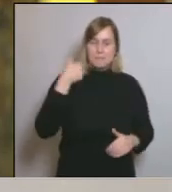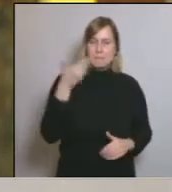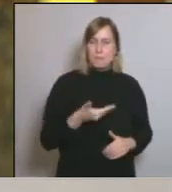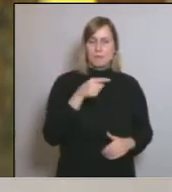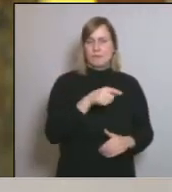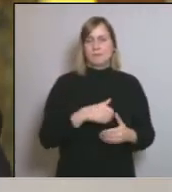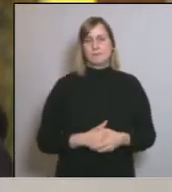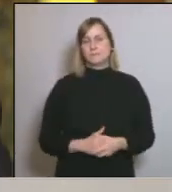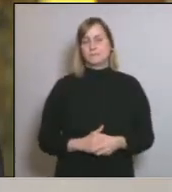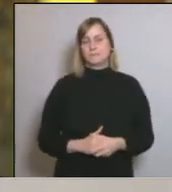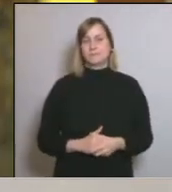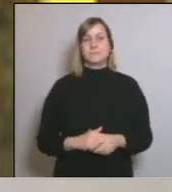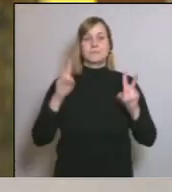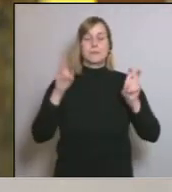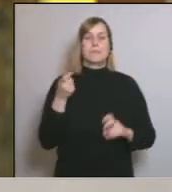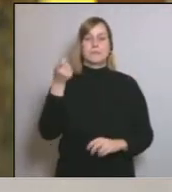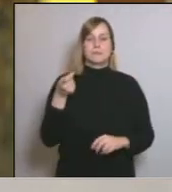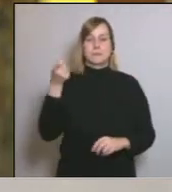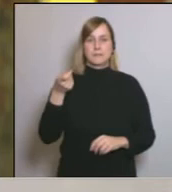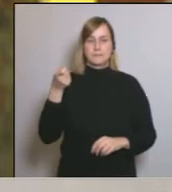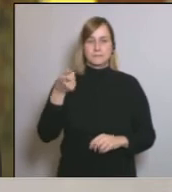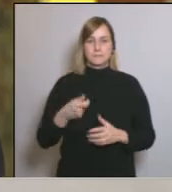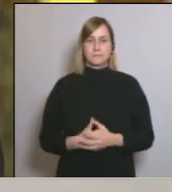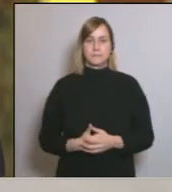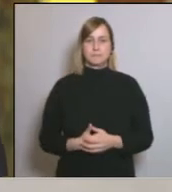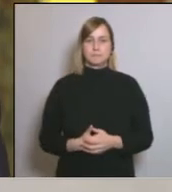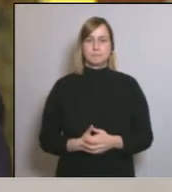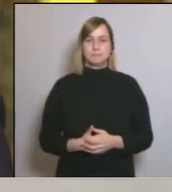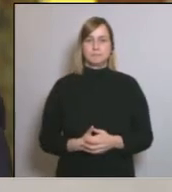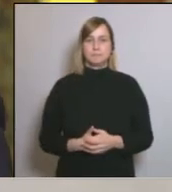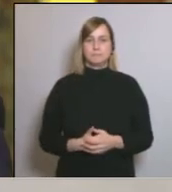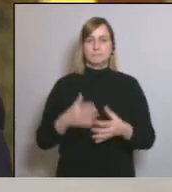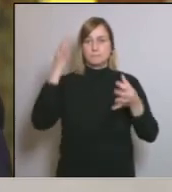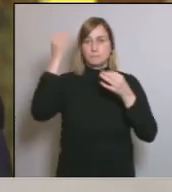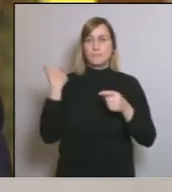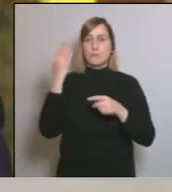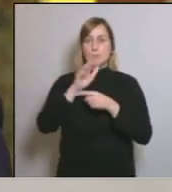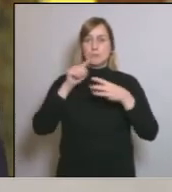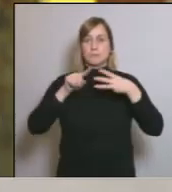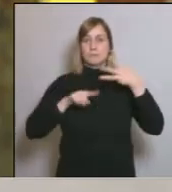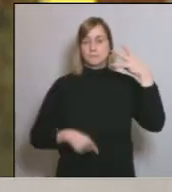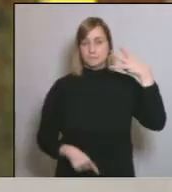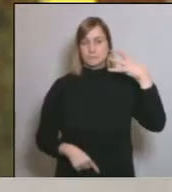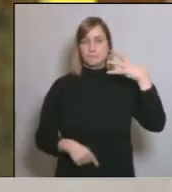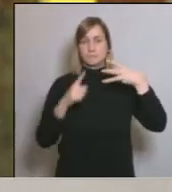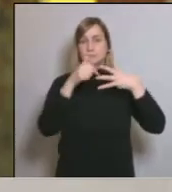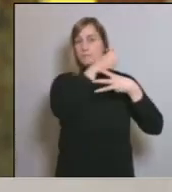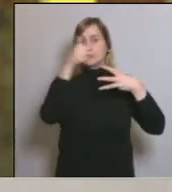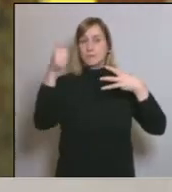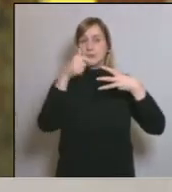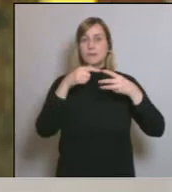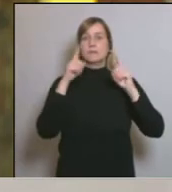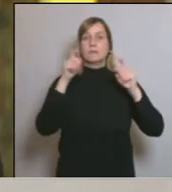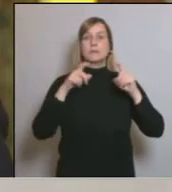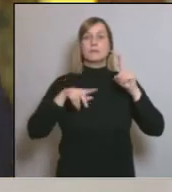Respecte de temes de finançament, proposem tres mesures, també els hem proposat tres mesures al govern espanyol. En primer lloc, classificar les